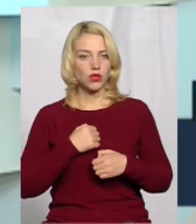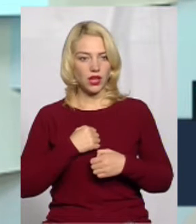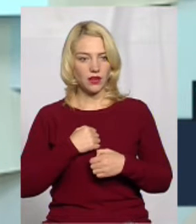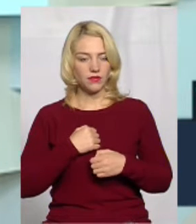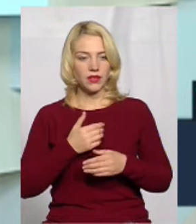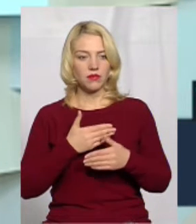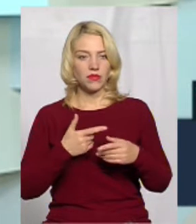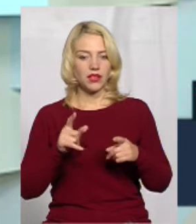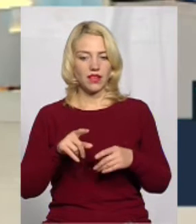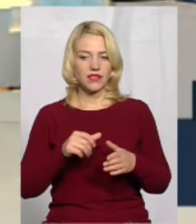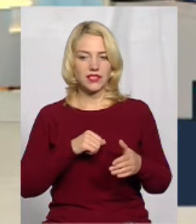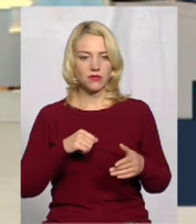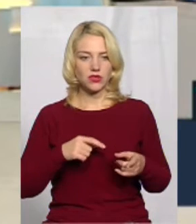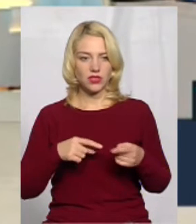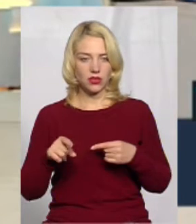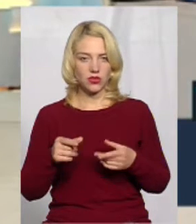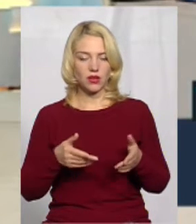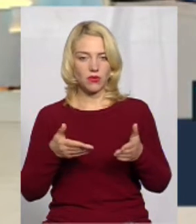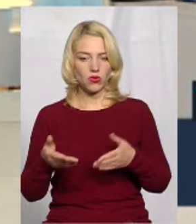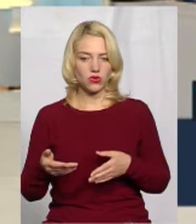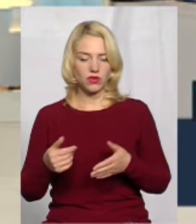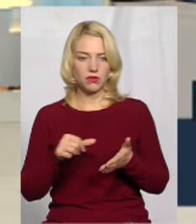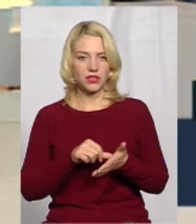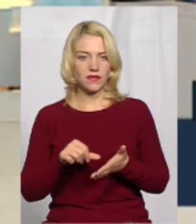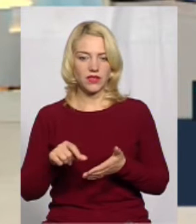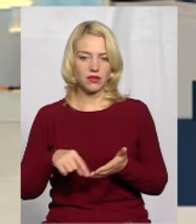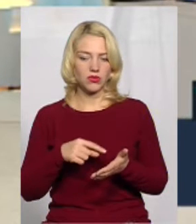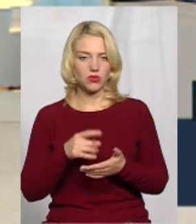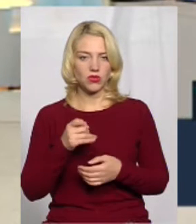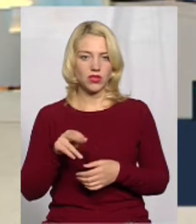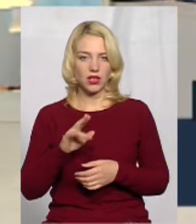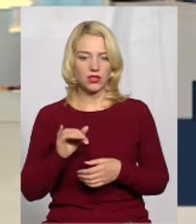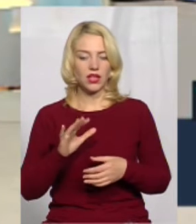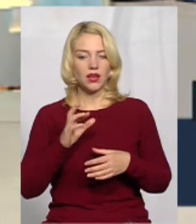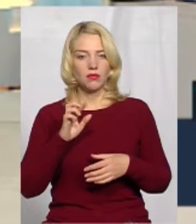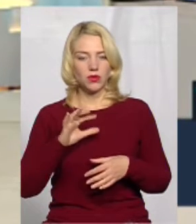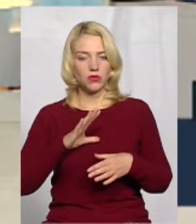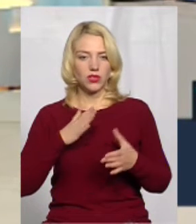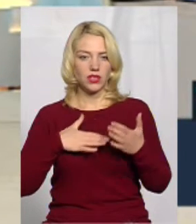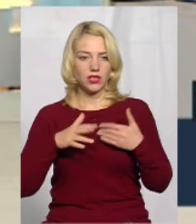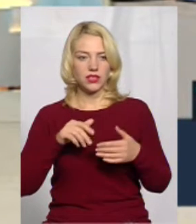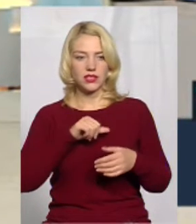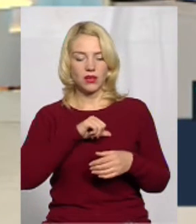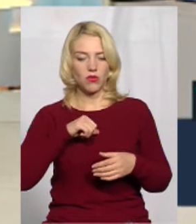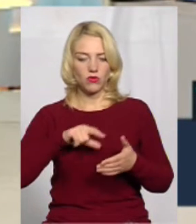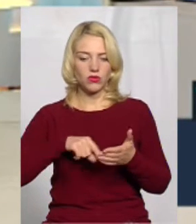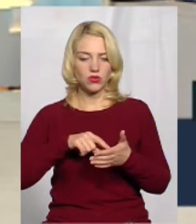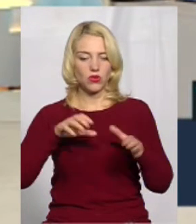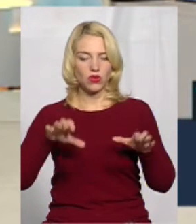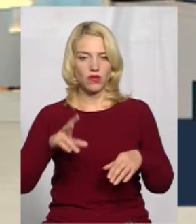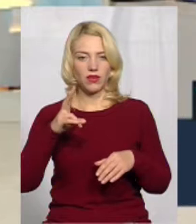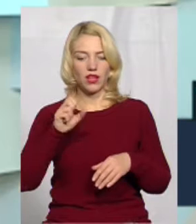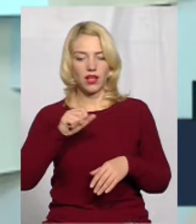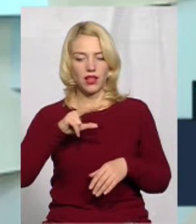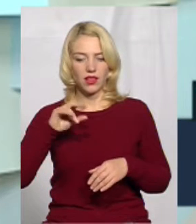ми навіть самостійно запрошували представників міської ради, були б раді бачити і самого міського голову сьогодні в ефірі, але, на жаль.